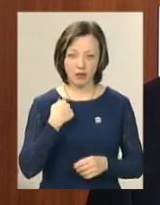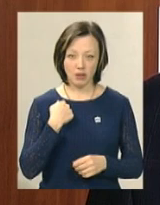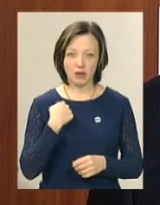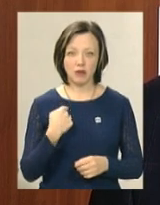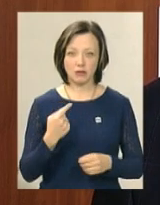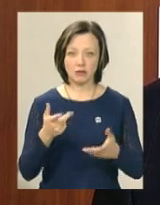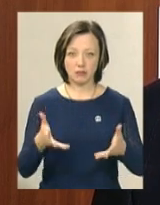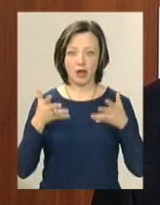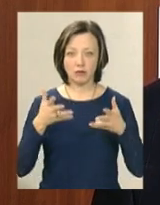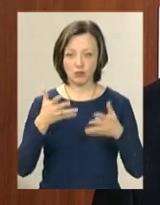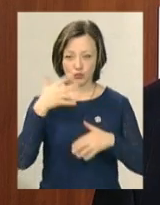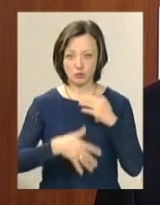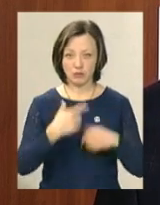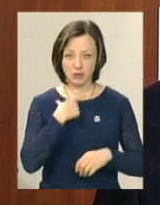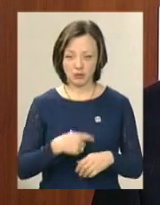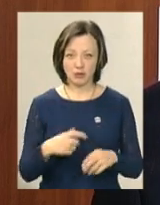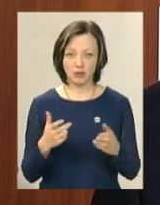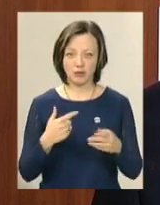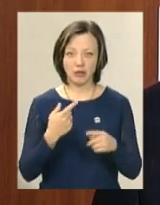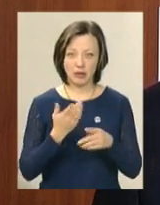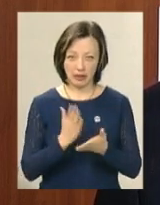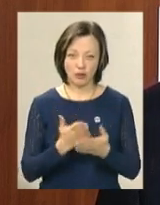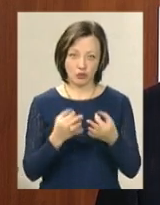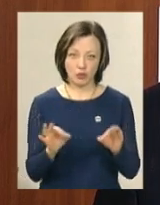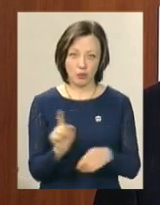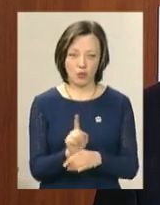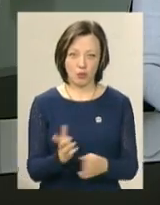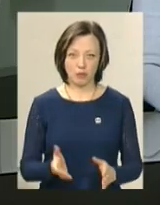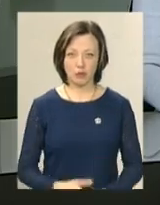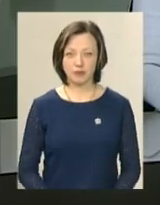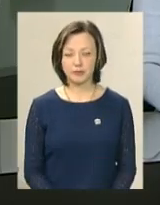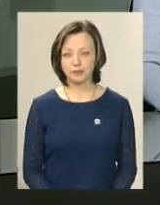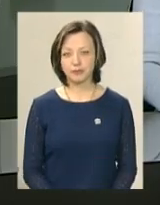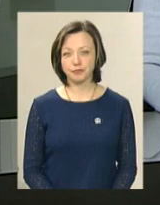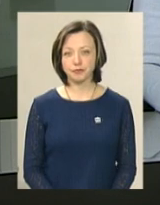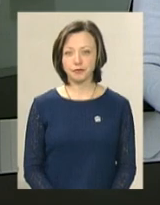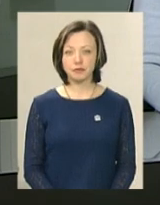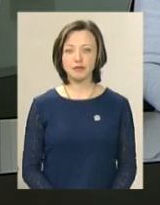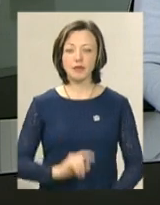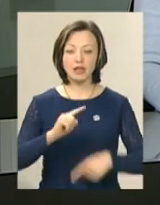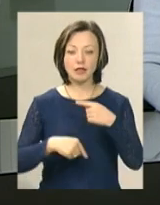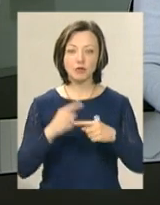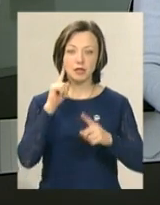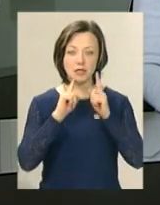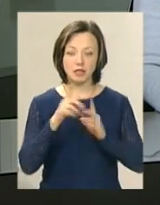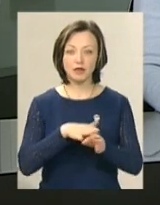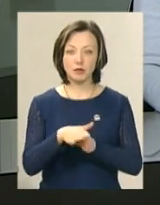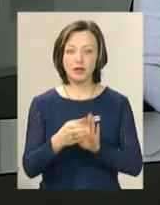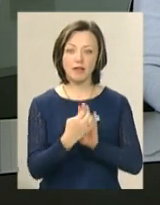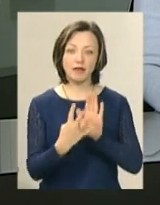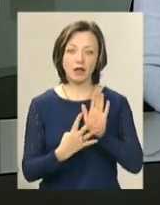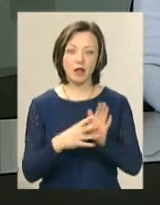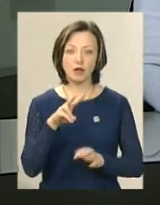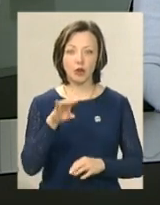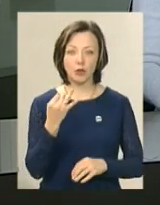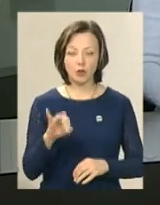чітко віддавав собі звіт, що є допустимі норми. Наступне засідання відбудеться 19